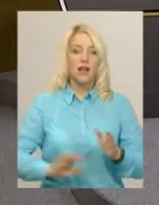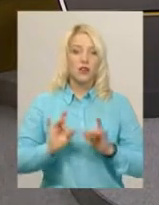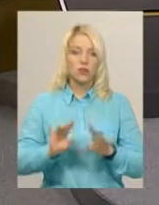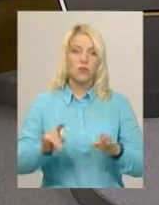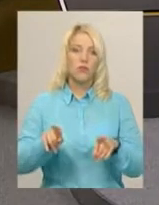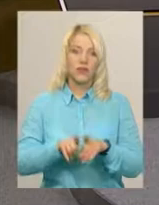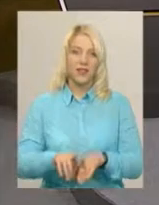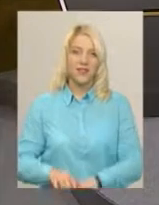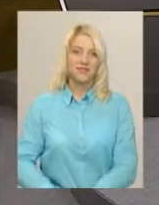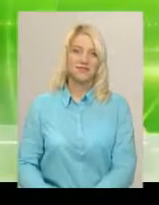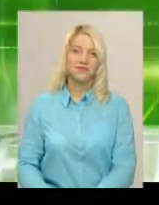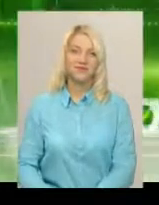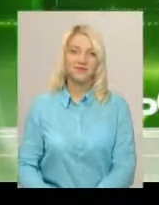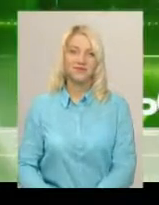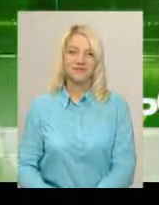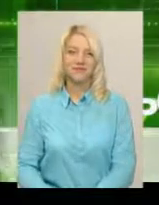про таке.